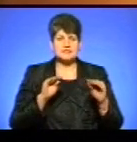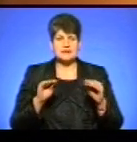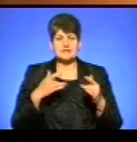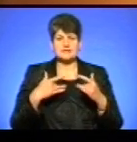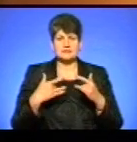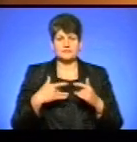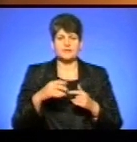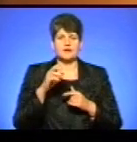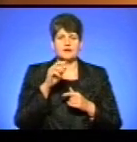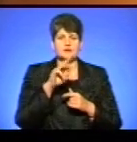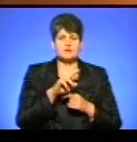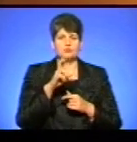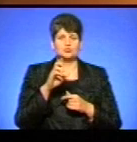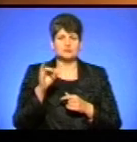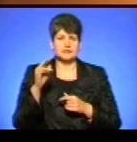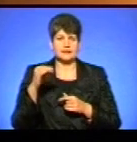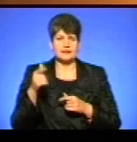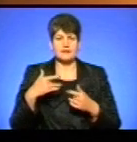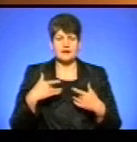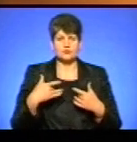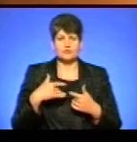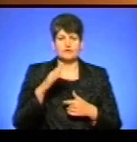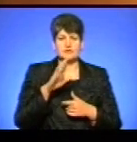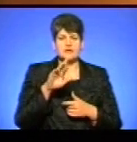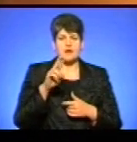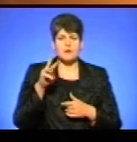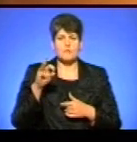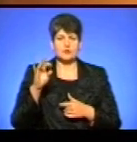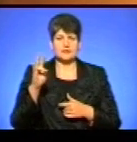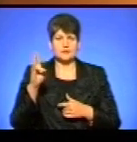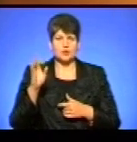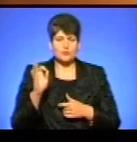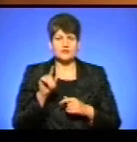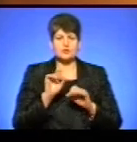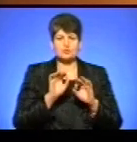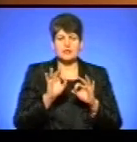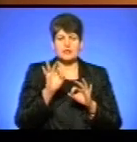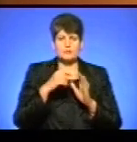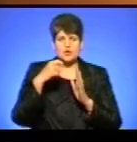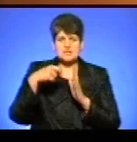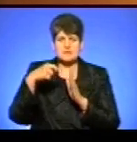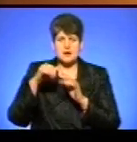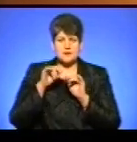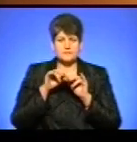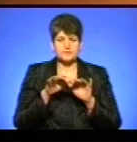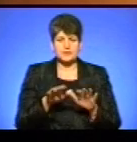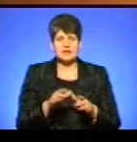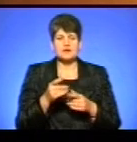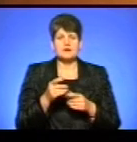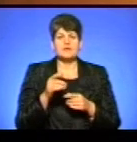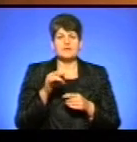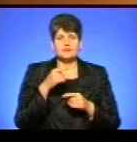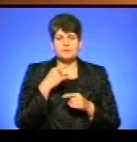поле» Ярослав Лодигін, а також актор Володимир Ямоненко. Вони розповідали про знімальний процес. За словами Ярослава